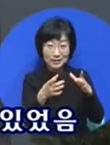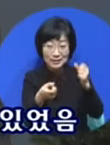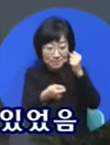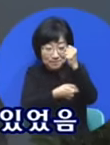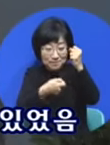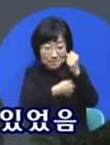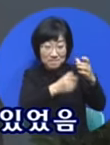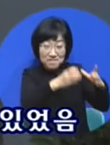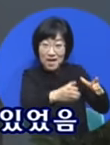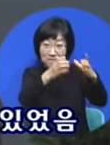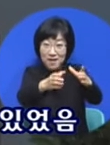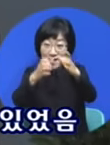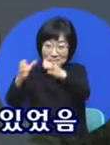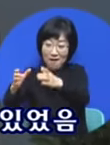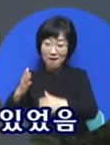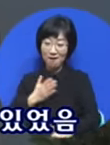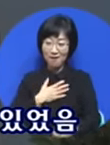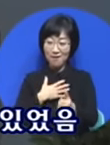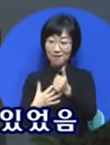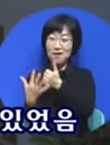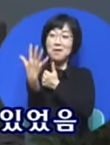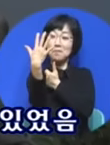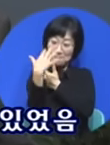얼른 보면 오해될 말이오.